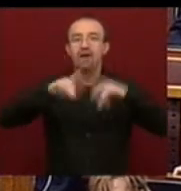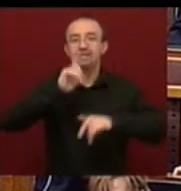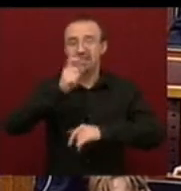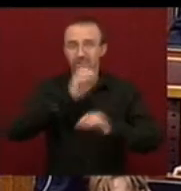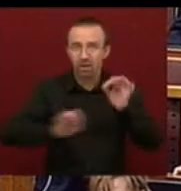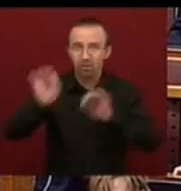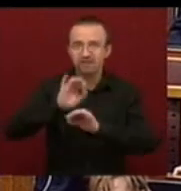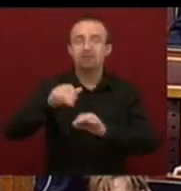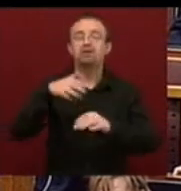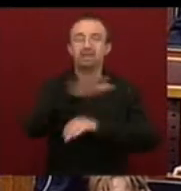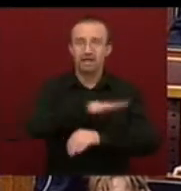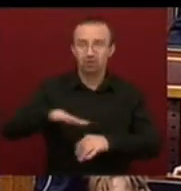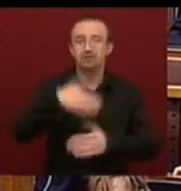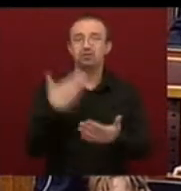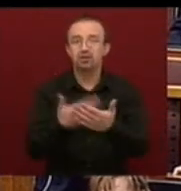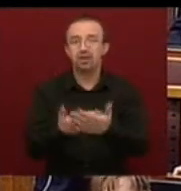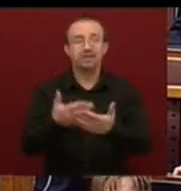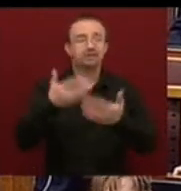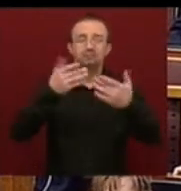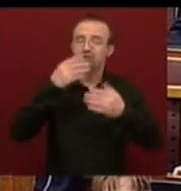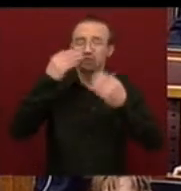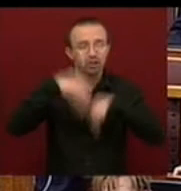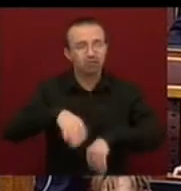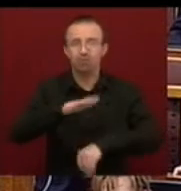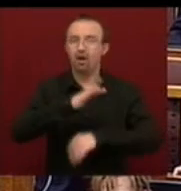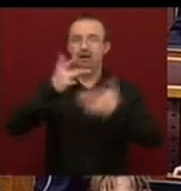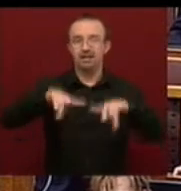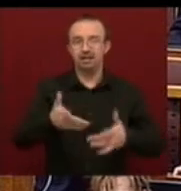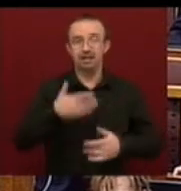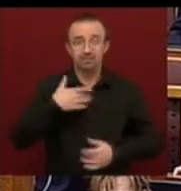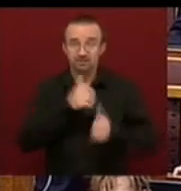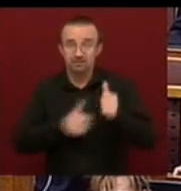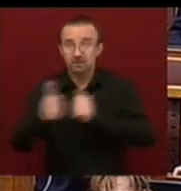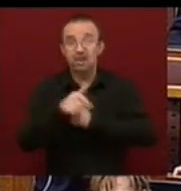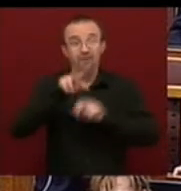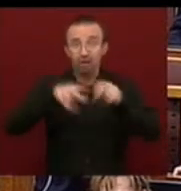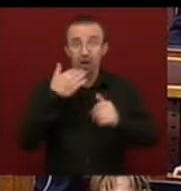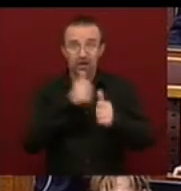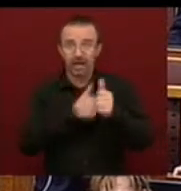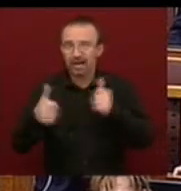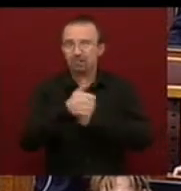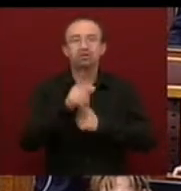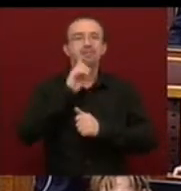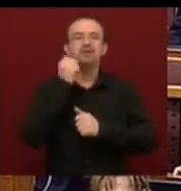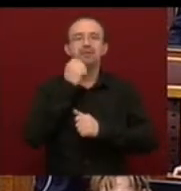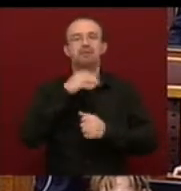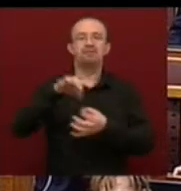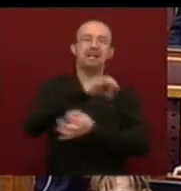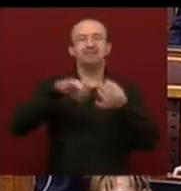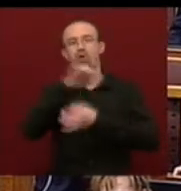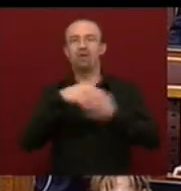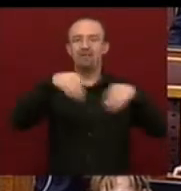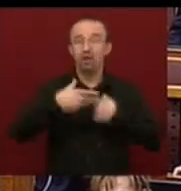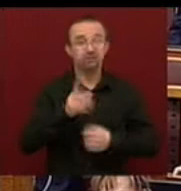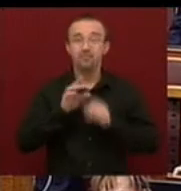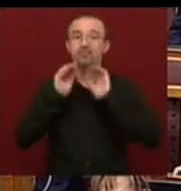társadalmi, és gazdasági értelemben katasztrofális helyzet. Ezt szeretnénk elkerülni, hogy önök valóban ezt akarják elkerülni, és nem az IMF-nek táncolni, akkor ebben